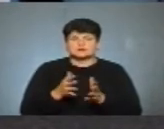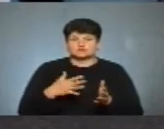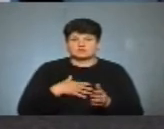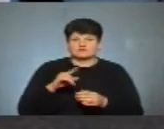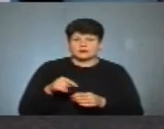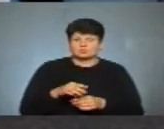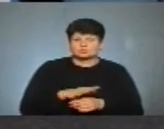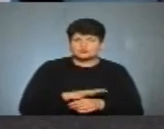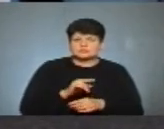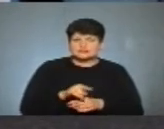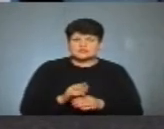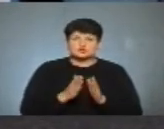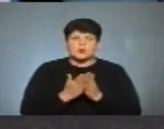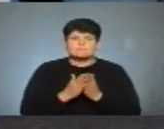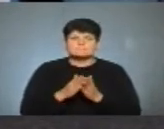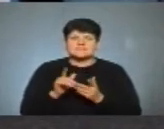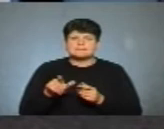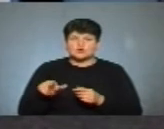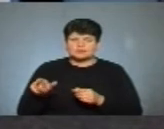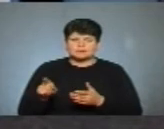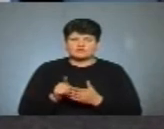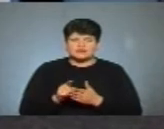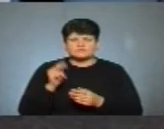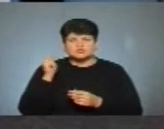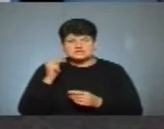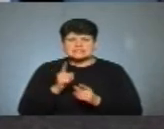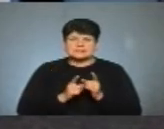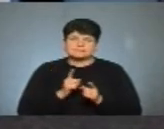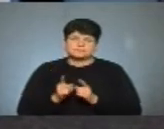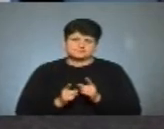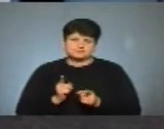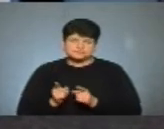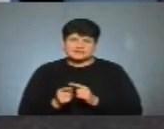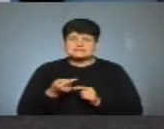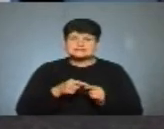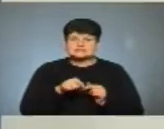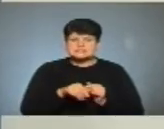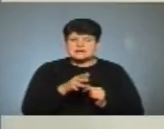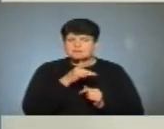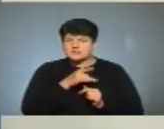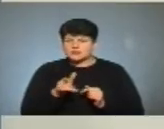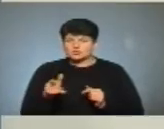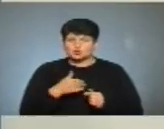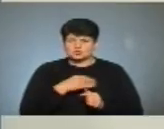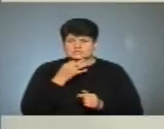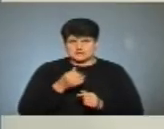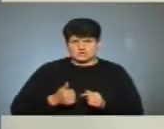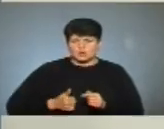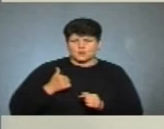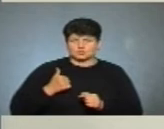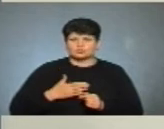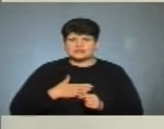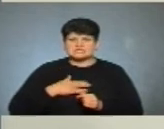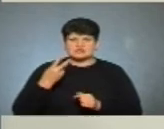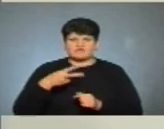те, що бібліотекарі повинні навчати і змінюватися. Тому за цей період я вам хочу сказати з гордістю, в нас 20